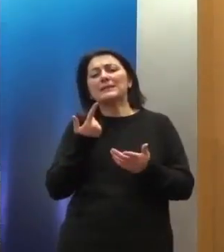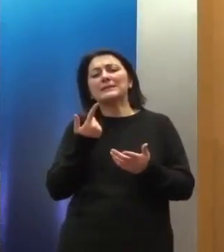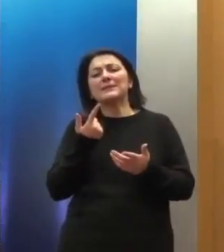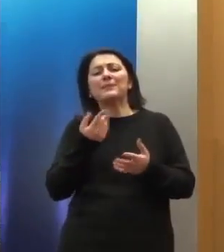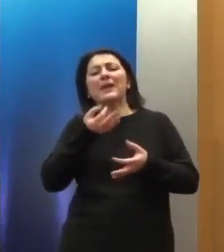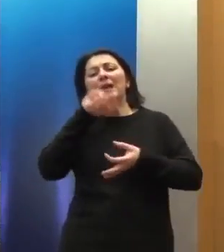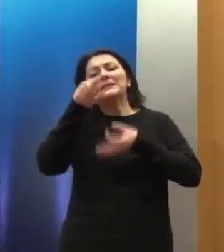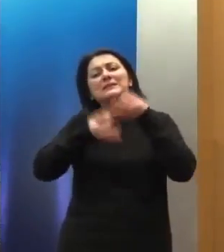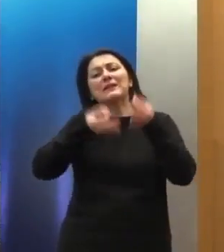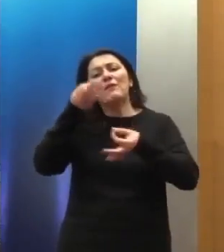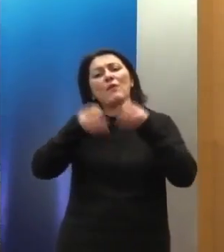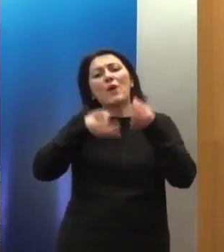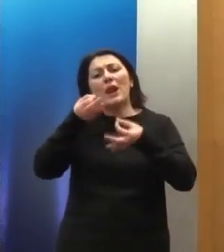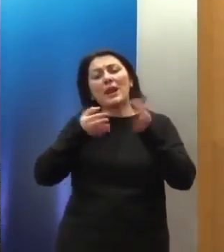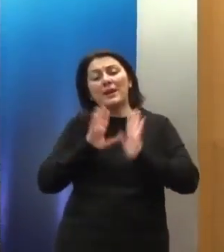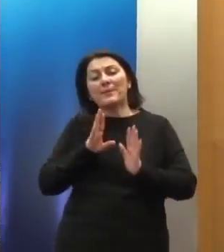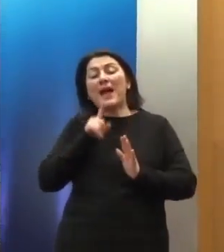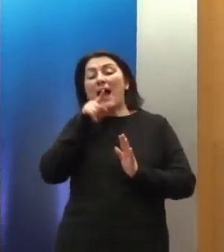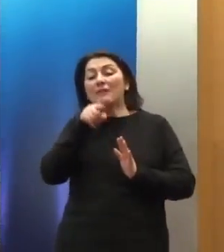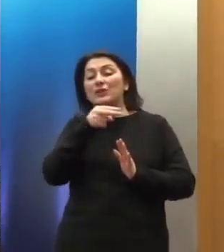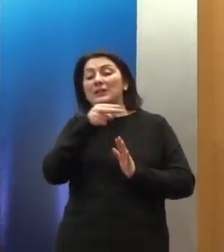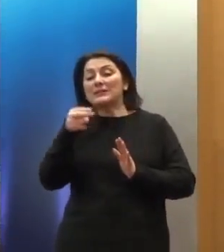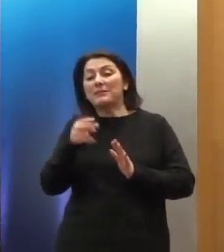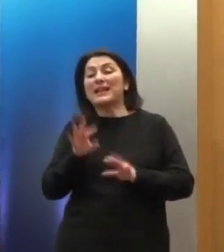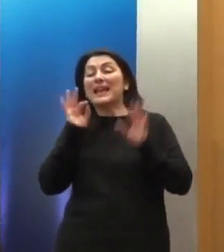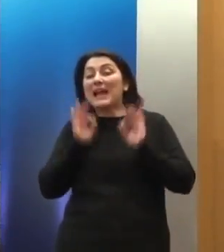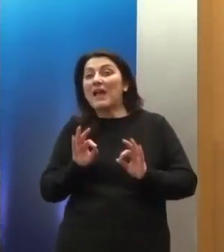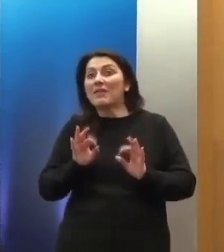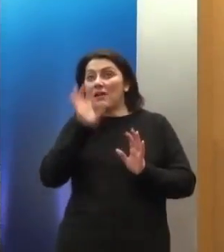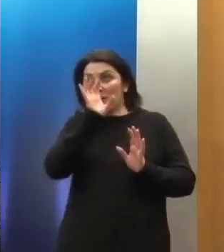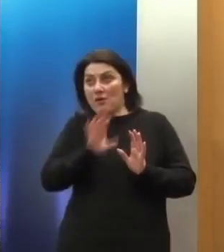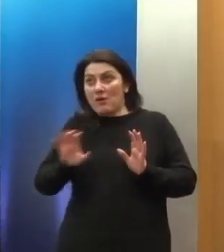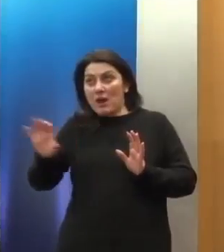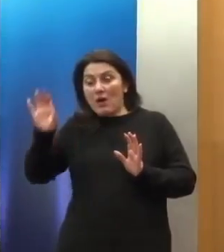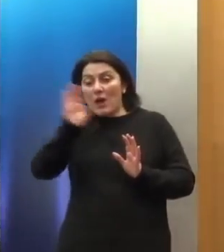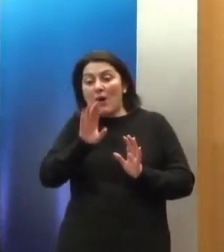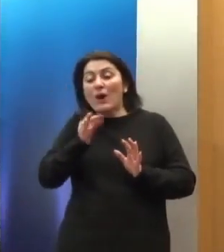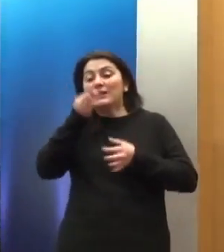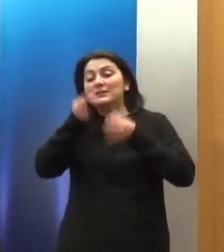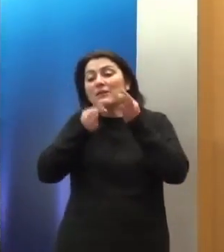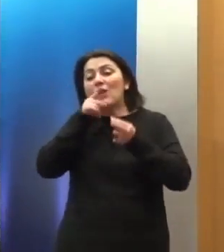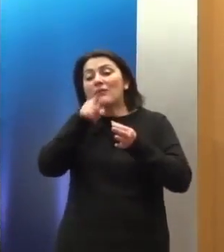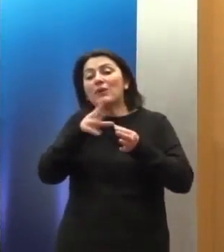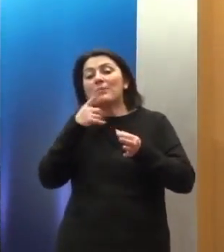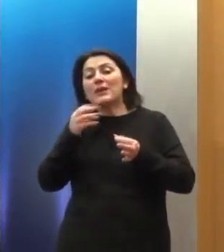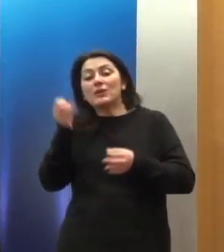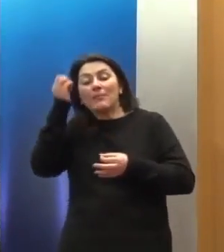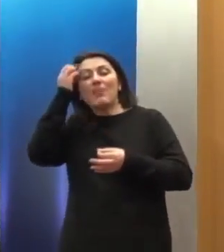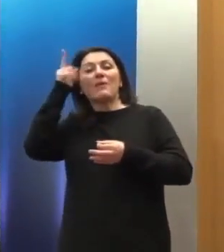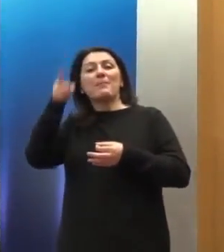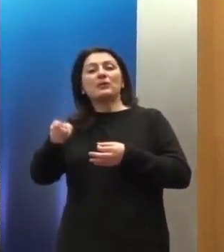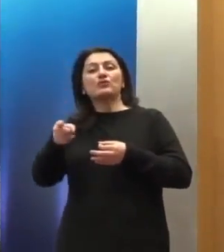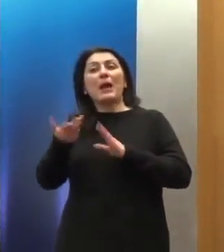αλλά υπενθυμίζουν στο κάθε κράτος, στο συμβαλόμενο, τις υποχρεώσεις τις οποίες έχει αναλάβει αυτό το κράτος,